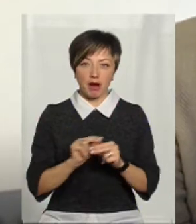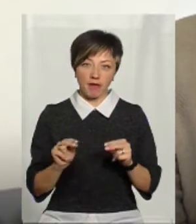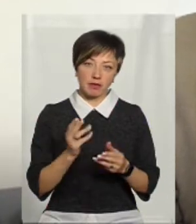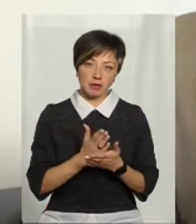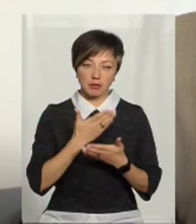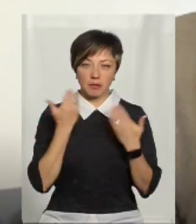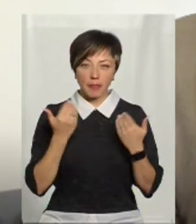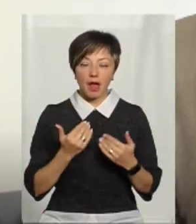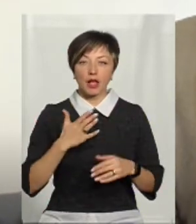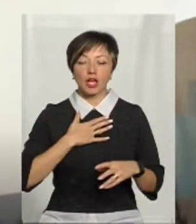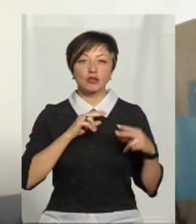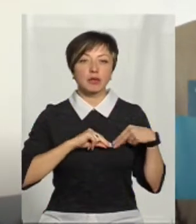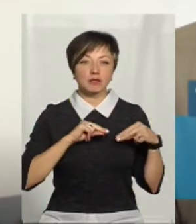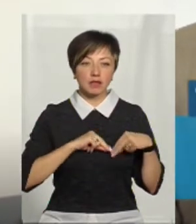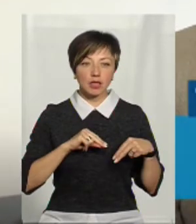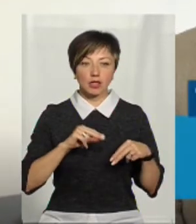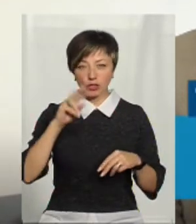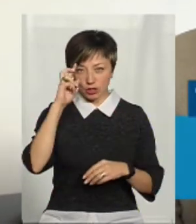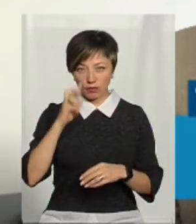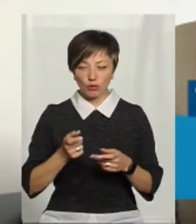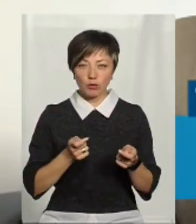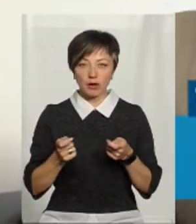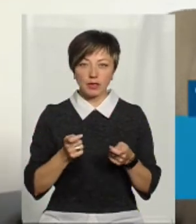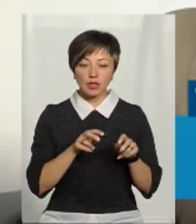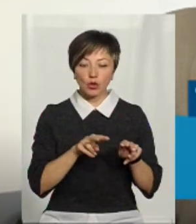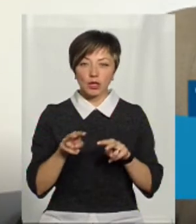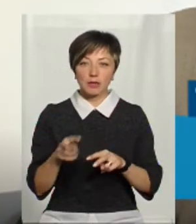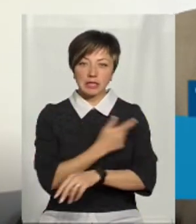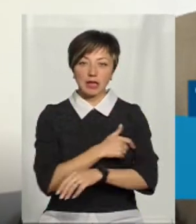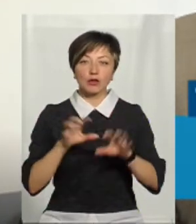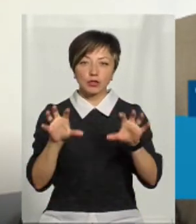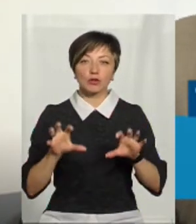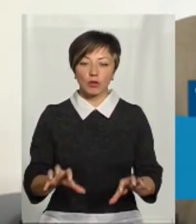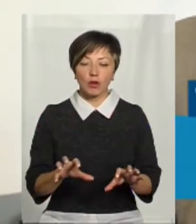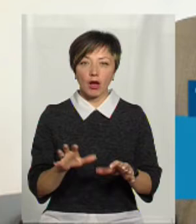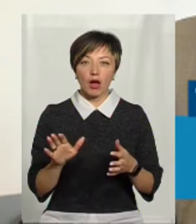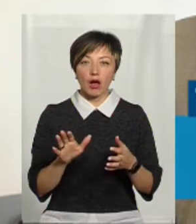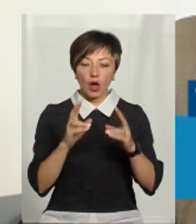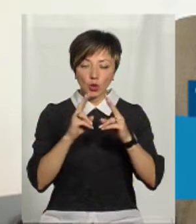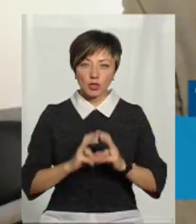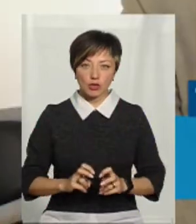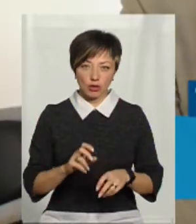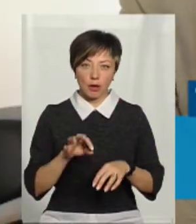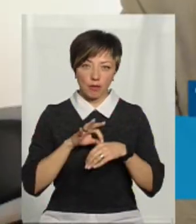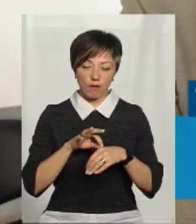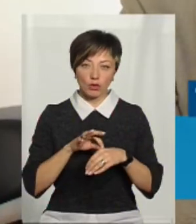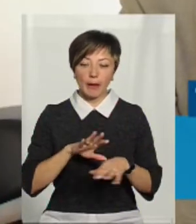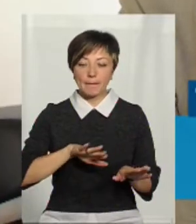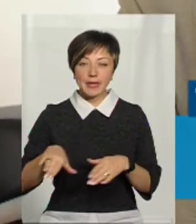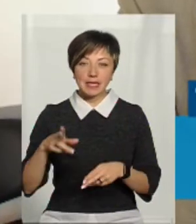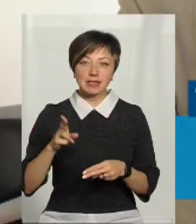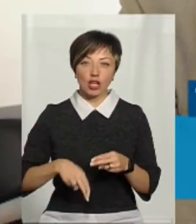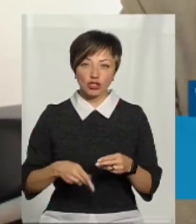управління державного нагляду за дотриманням санітарного законодавства проводимо санітарно-епідемологічне розслідування, після